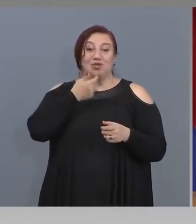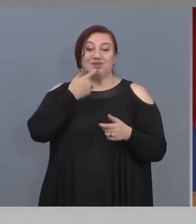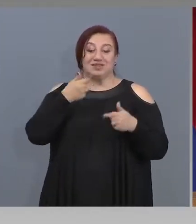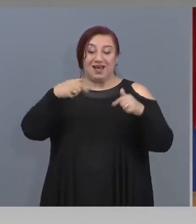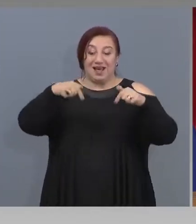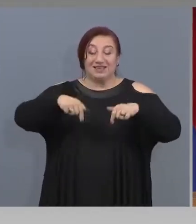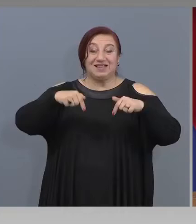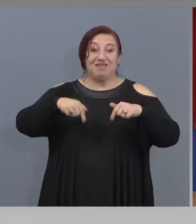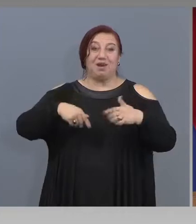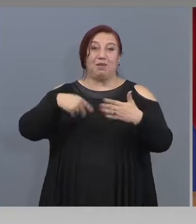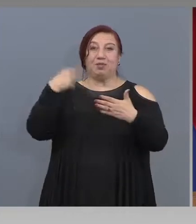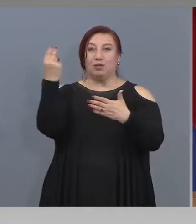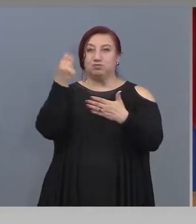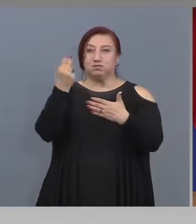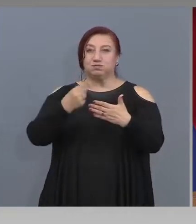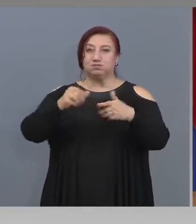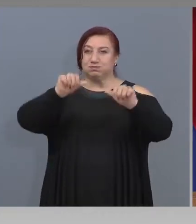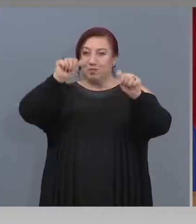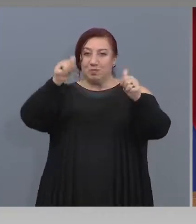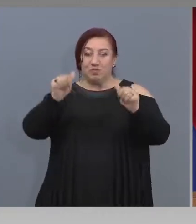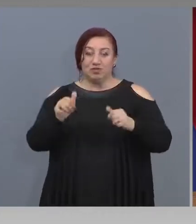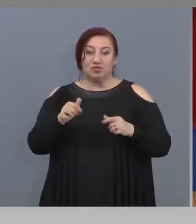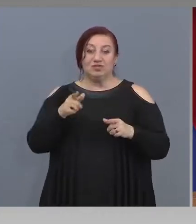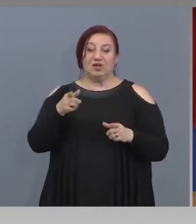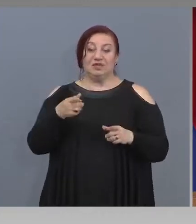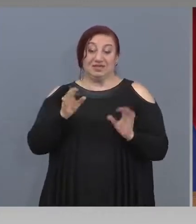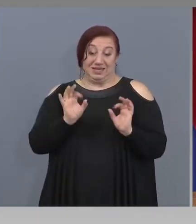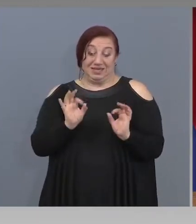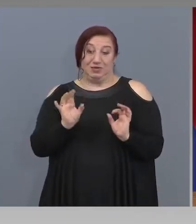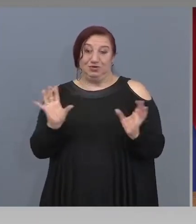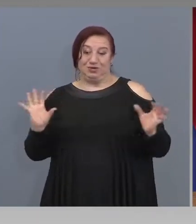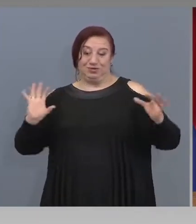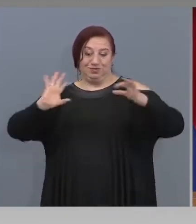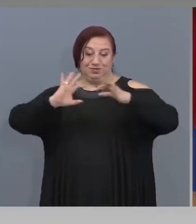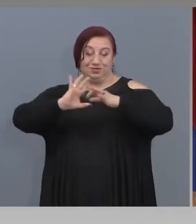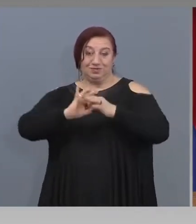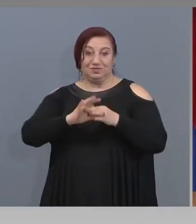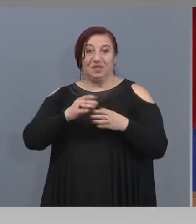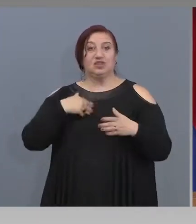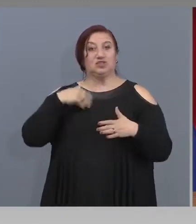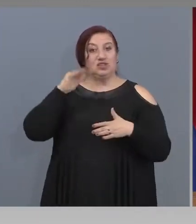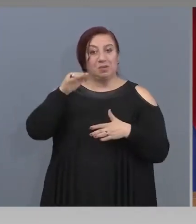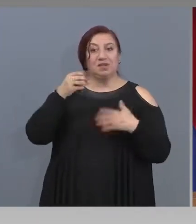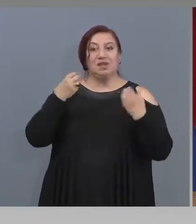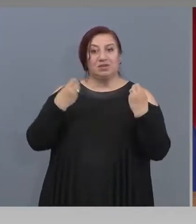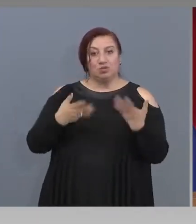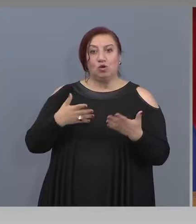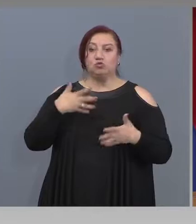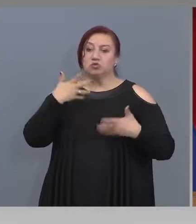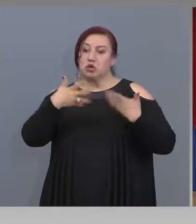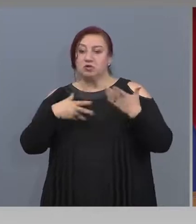изкуства. Със сигурност тази симбиоза ще бъде възможна и ще бъде търсена.